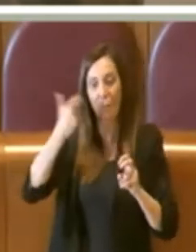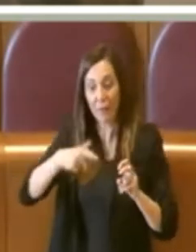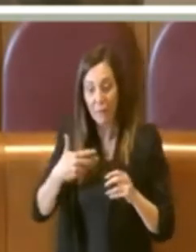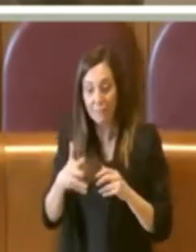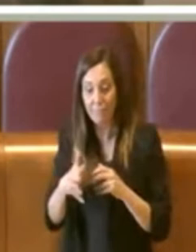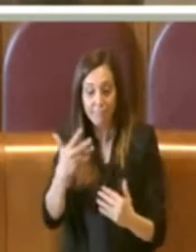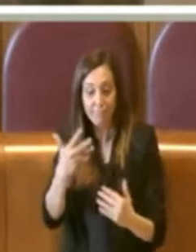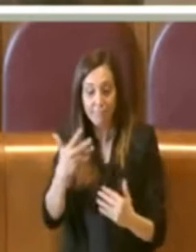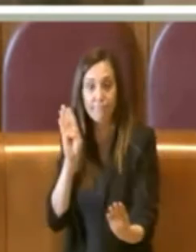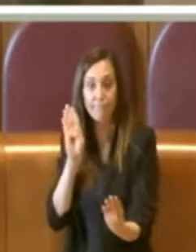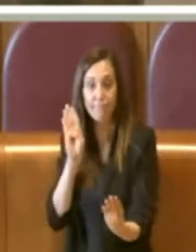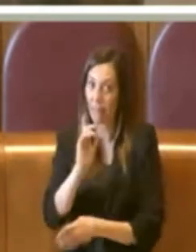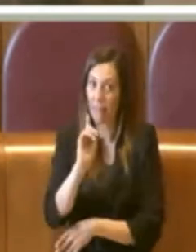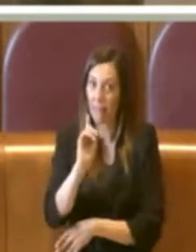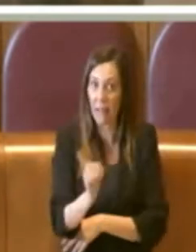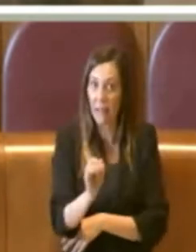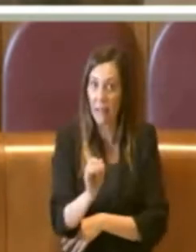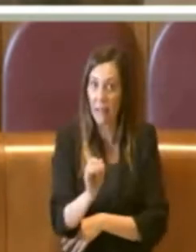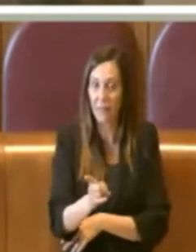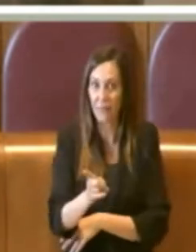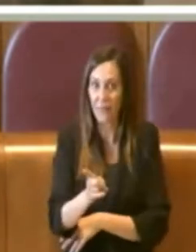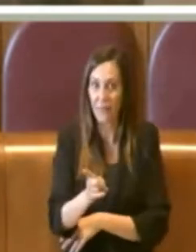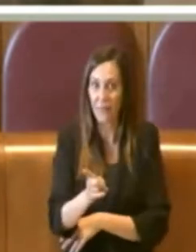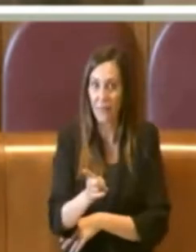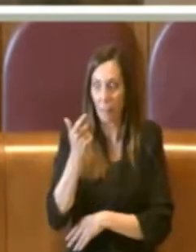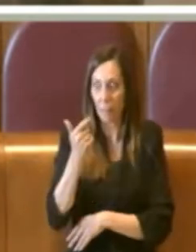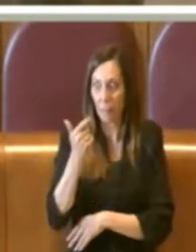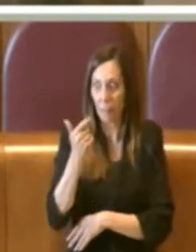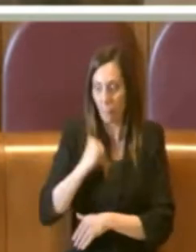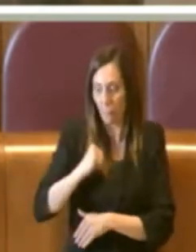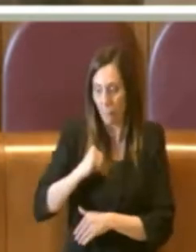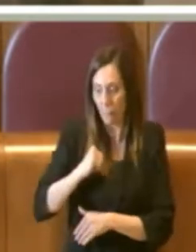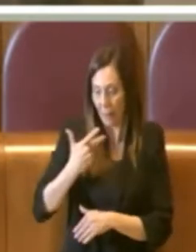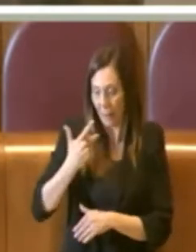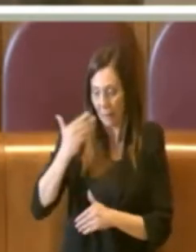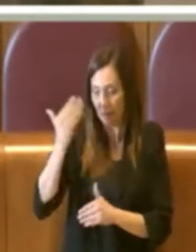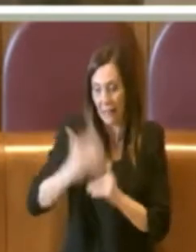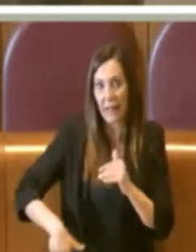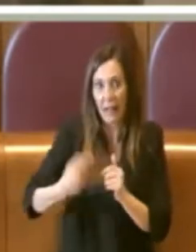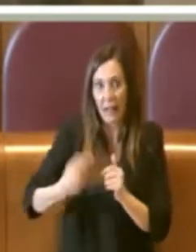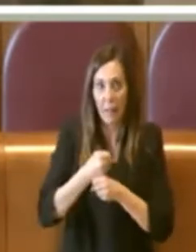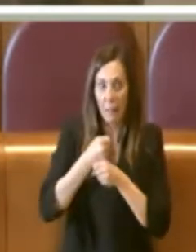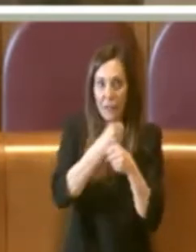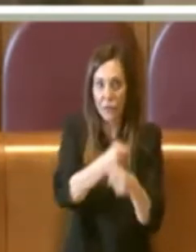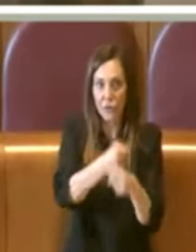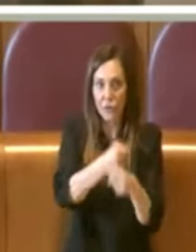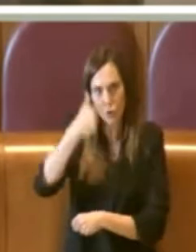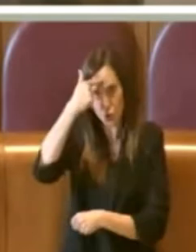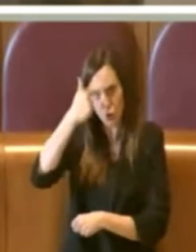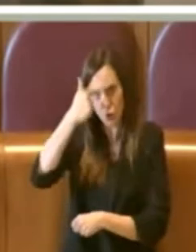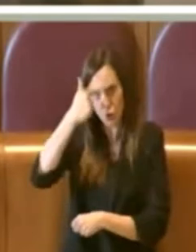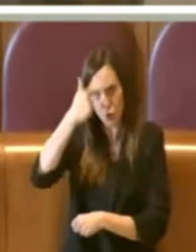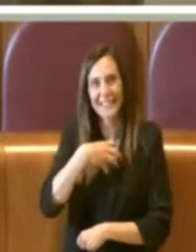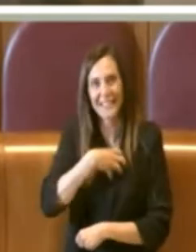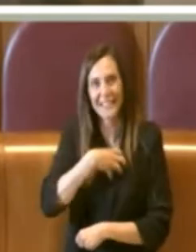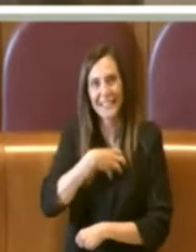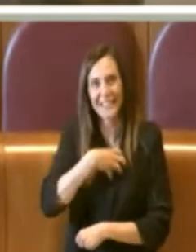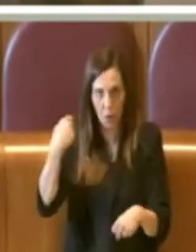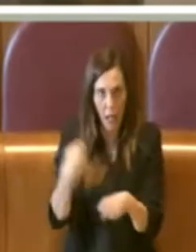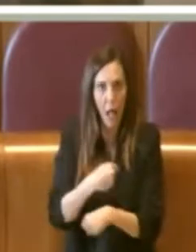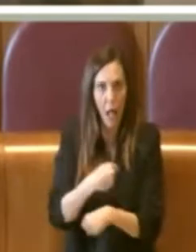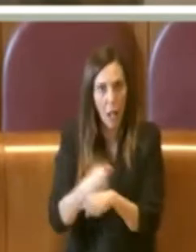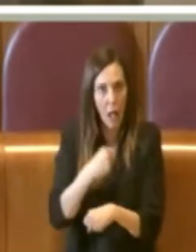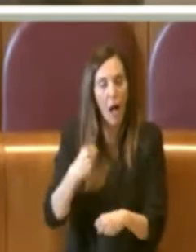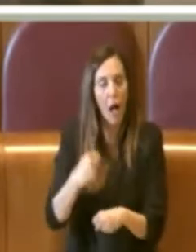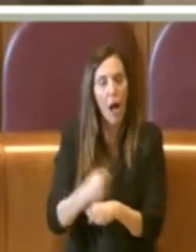sicuramente prima della scadenza del mandato. Ovviamente so che l'assessore ci sta lavorando,